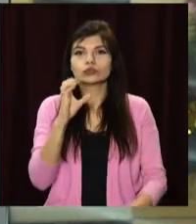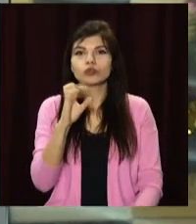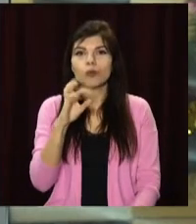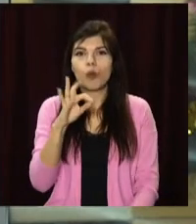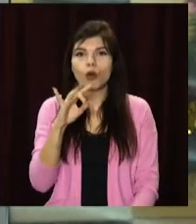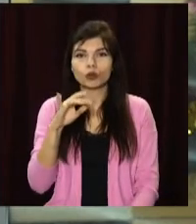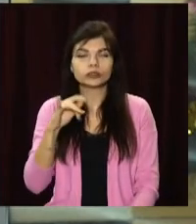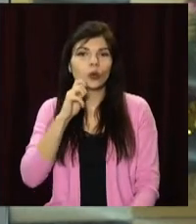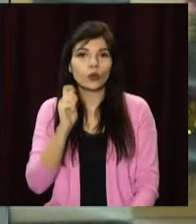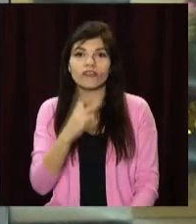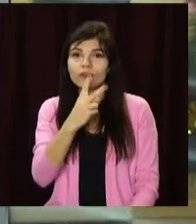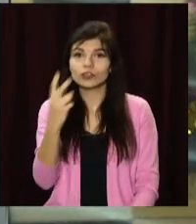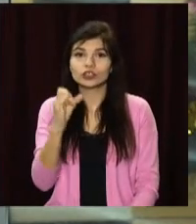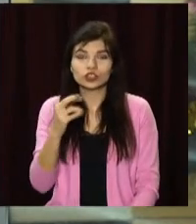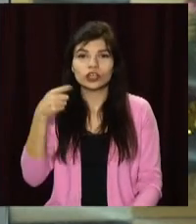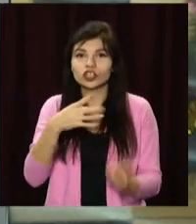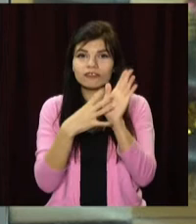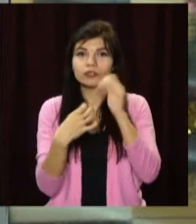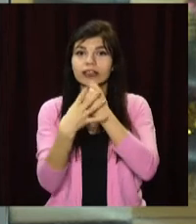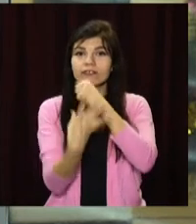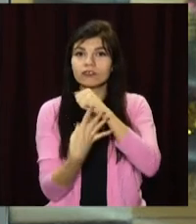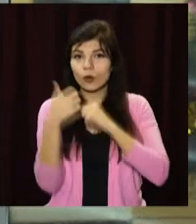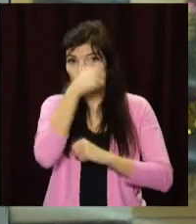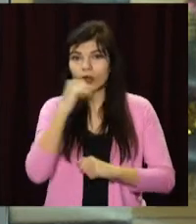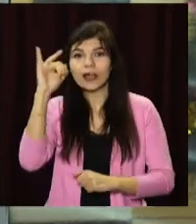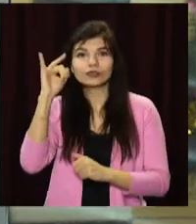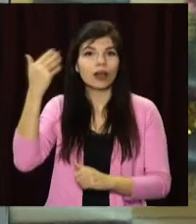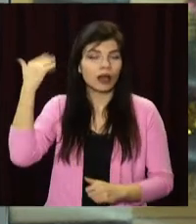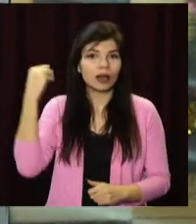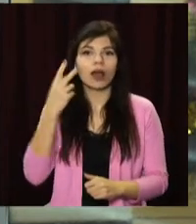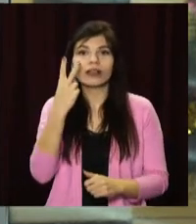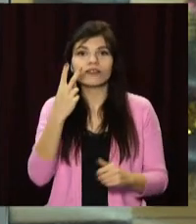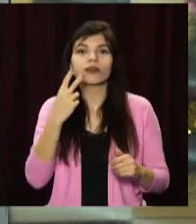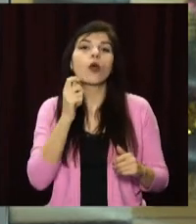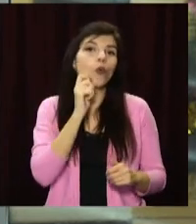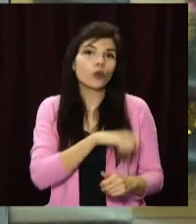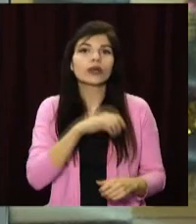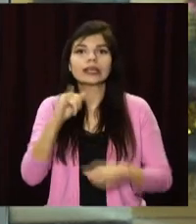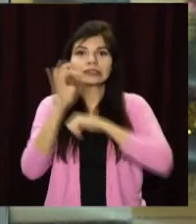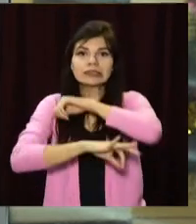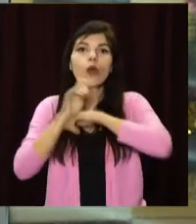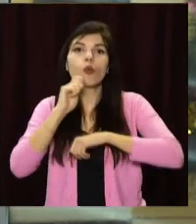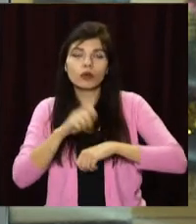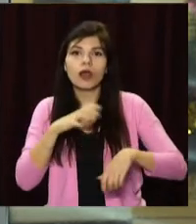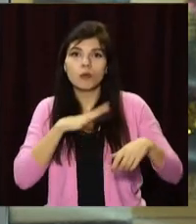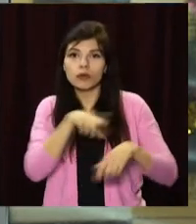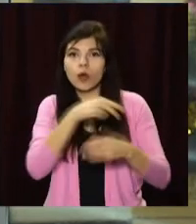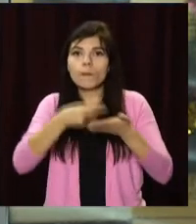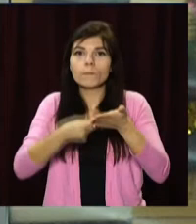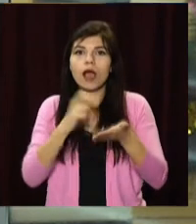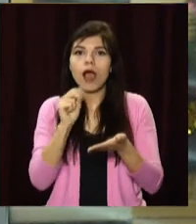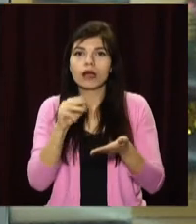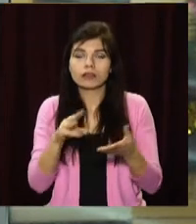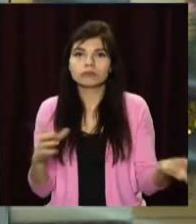Карантинне свято. У Дніпрі відзначили День Соборності України. 22 січня 1919 року дві